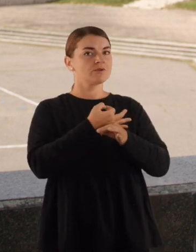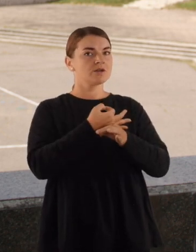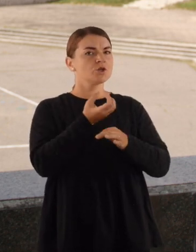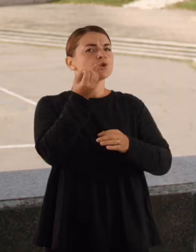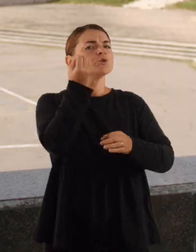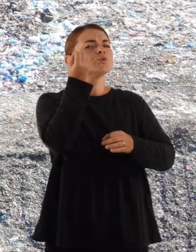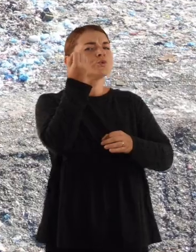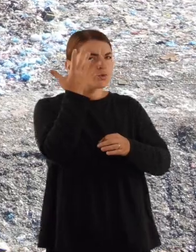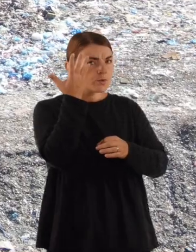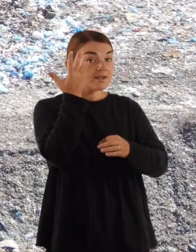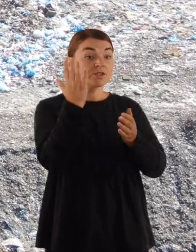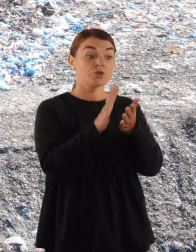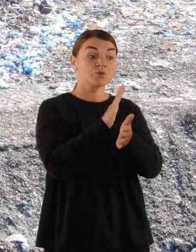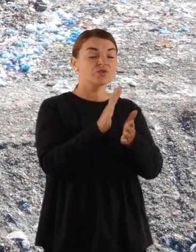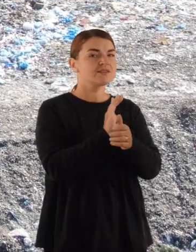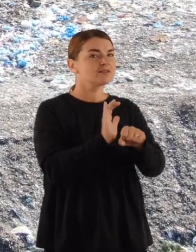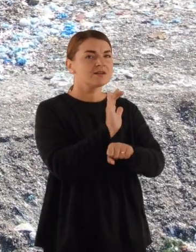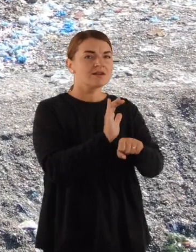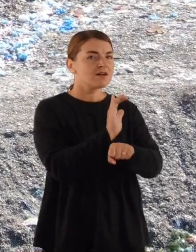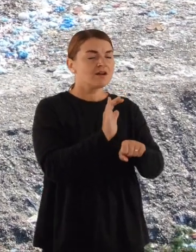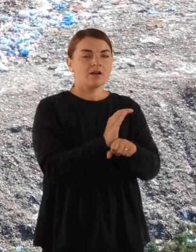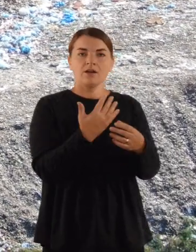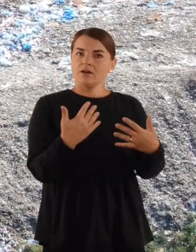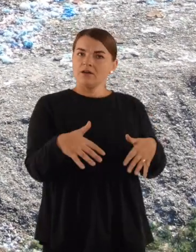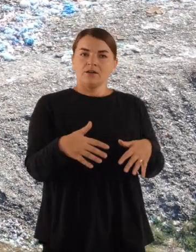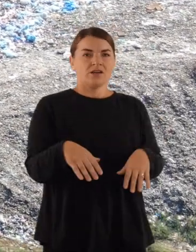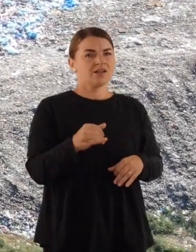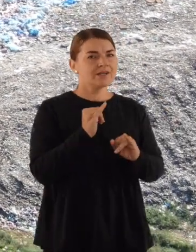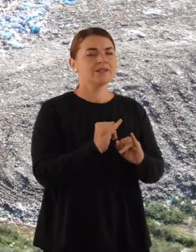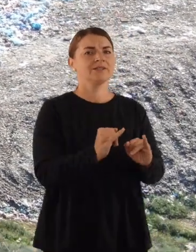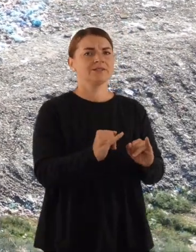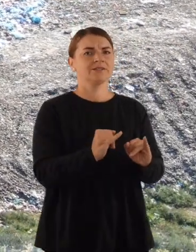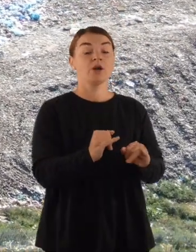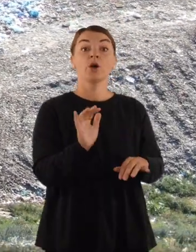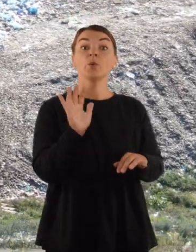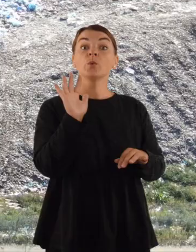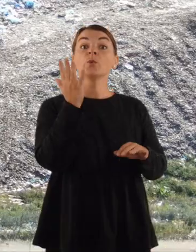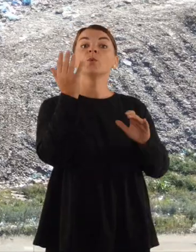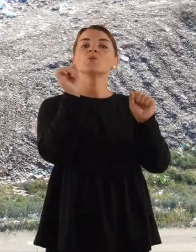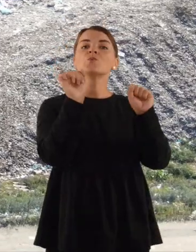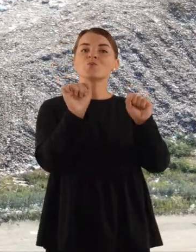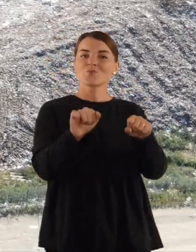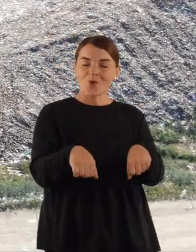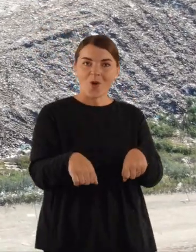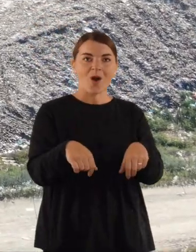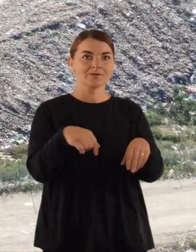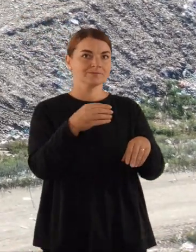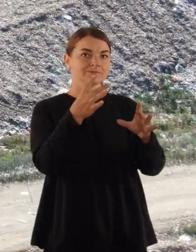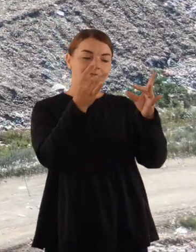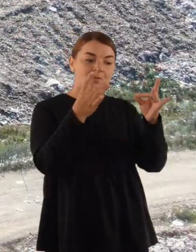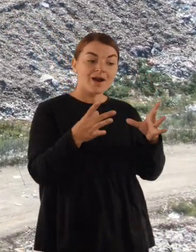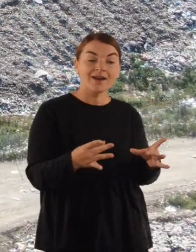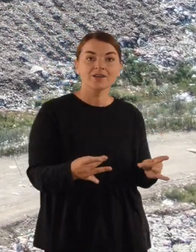Supras, kad ar liekų gaiminimas, bet kokio atveju yra negerai. Jeigu tu sugebėsi tos pačius